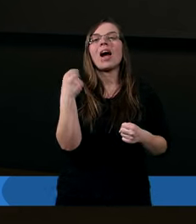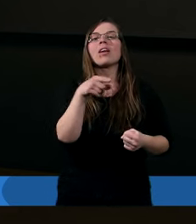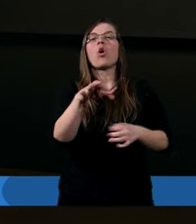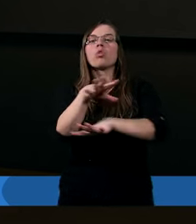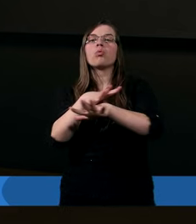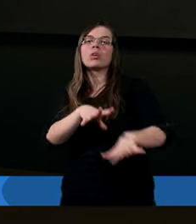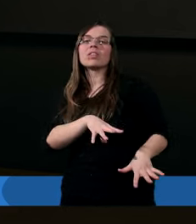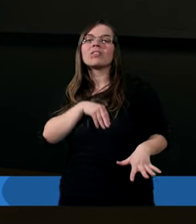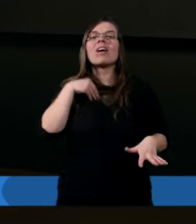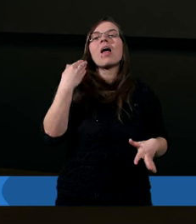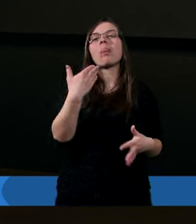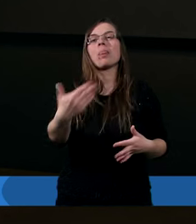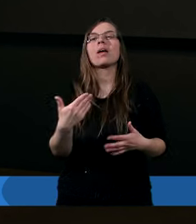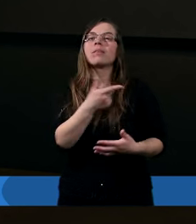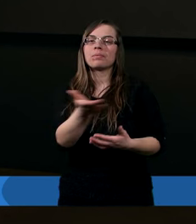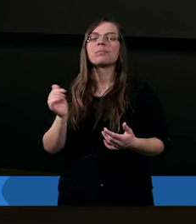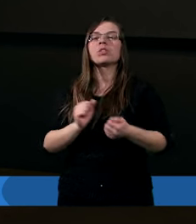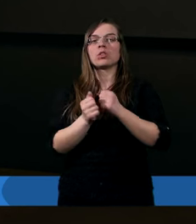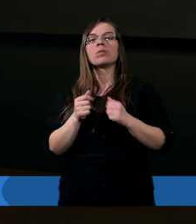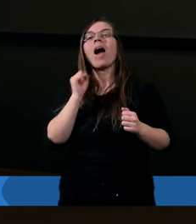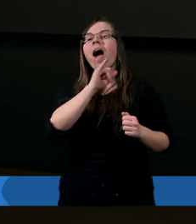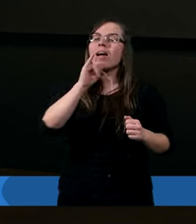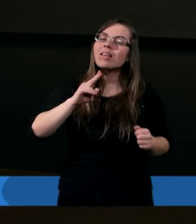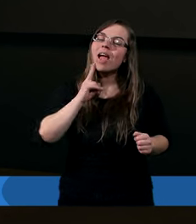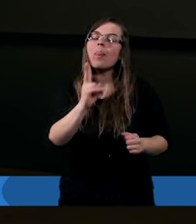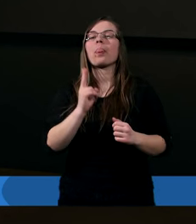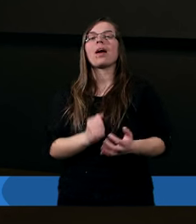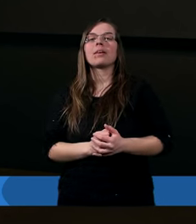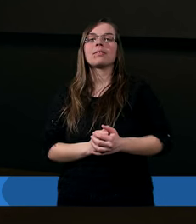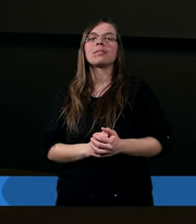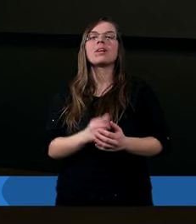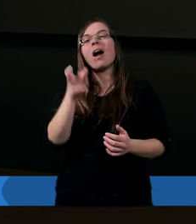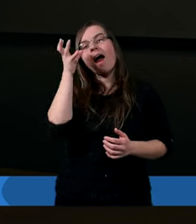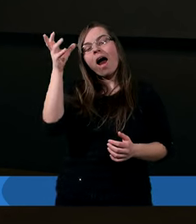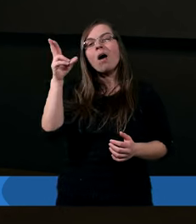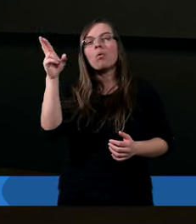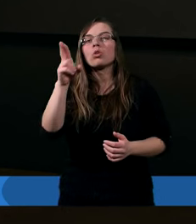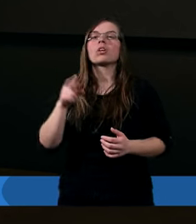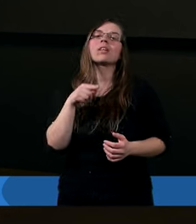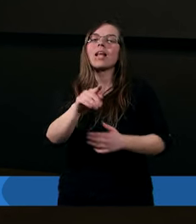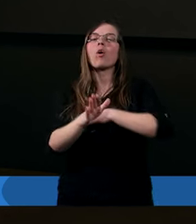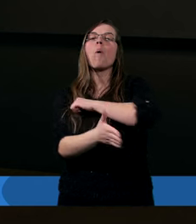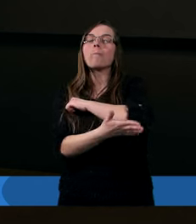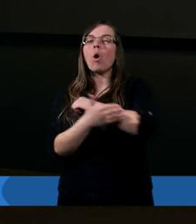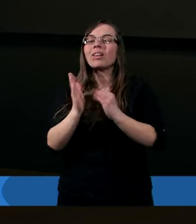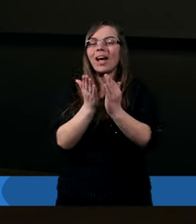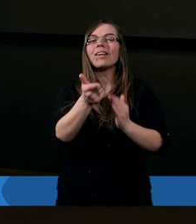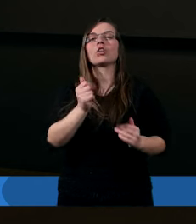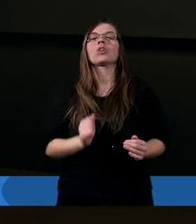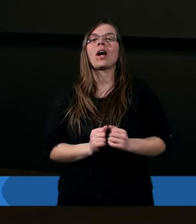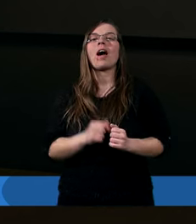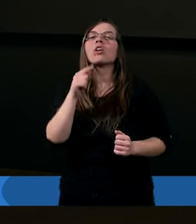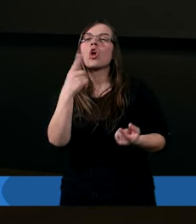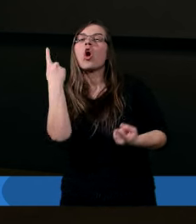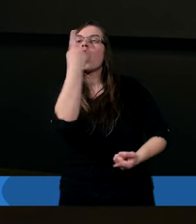o Duchu Świętym? A jednak autor tego podręcznika do